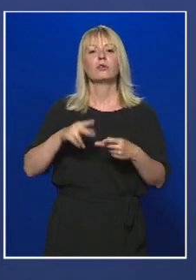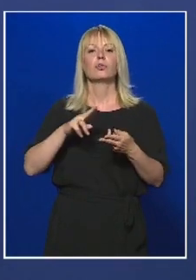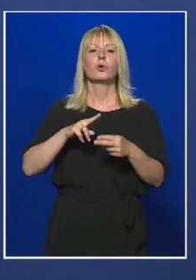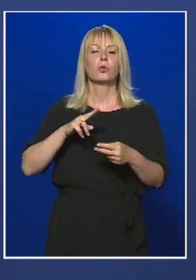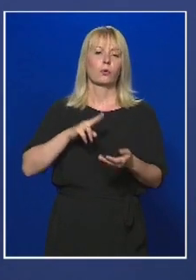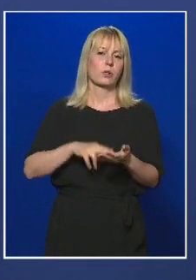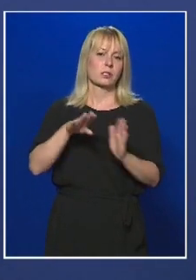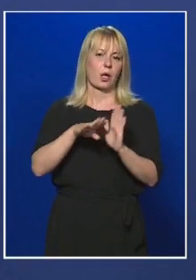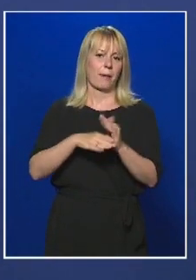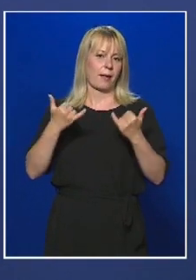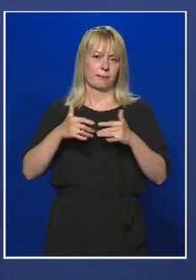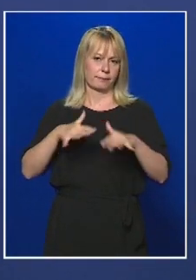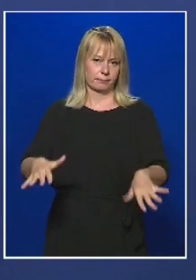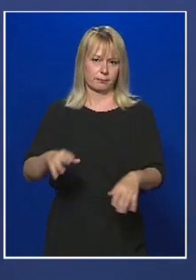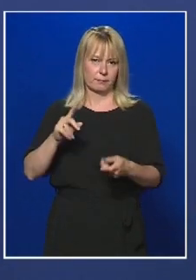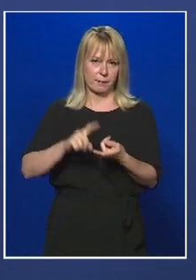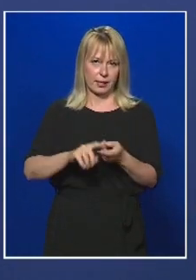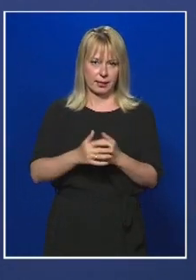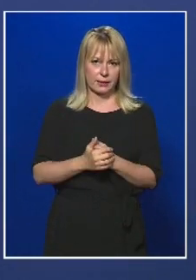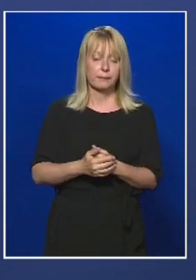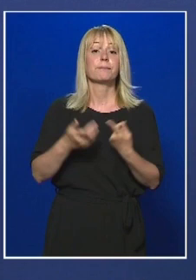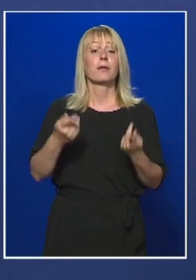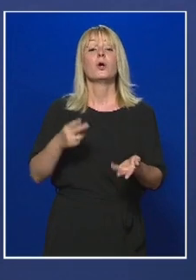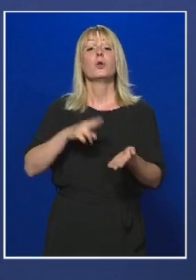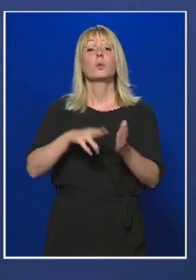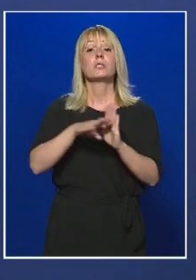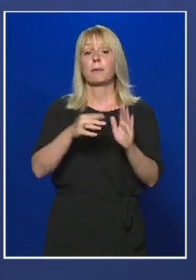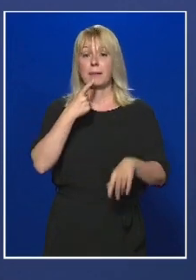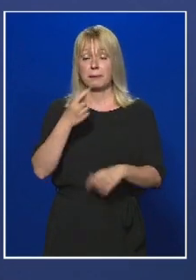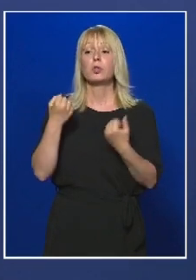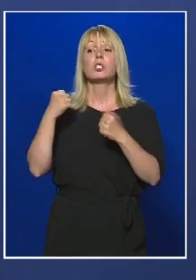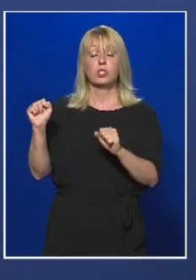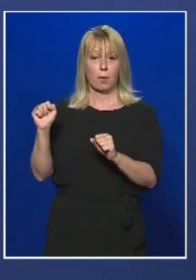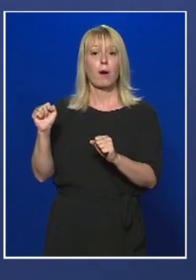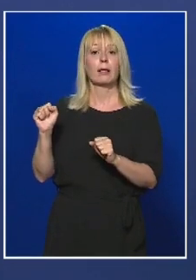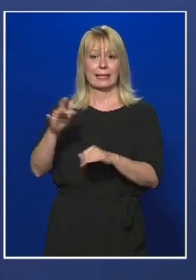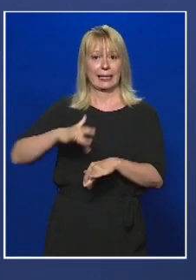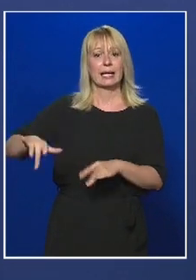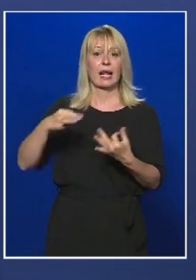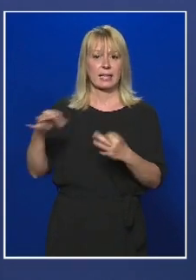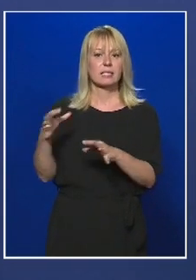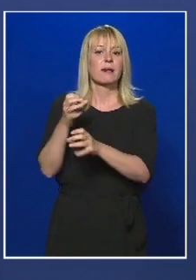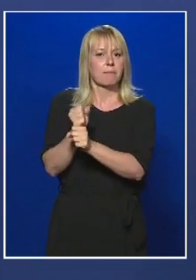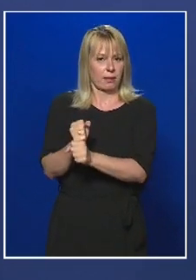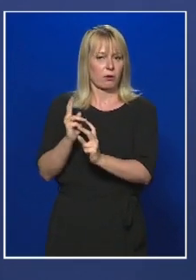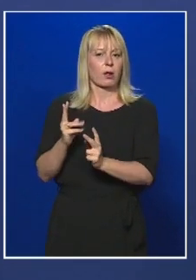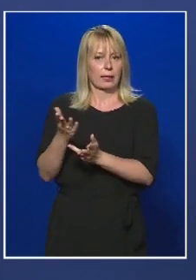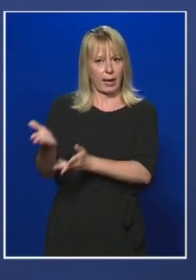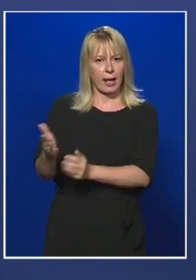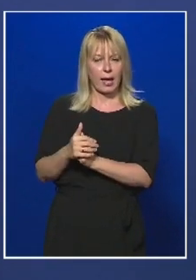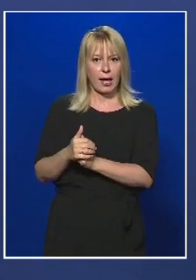nem terjedt ki. A jogszabály értelmében szabadtéri rendezvény megtartható, a rendezvény helyszínén való